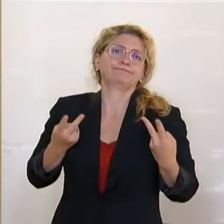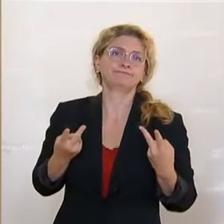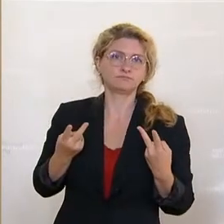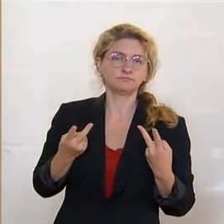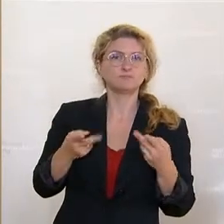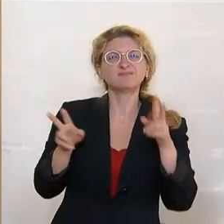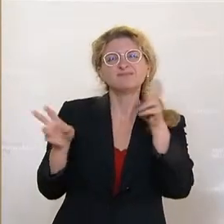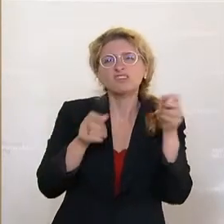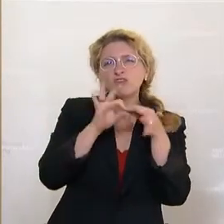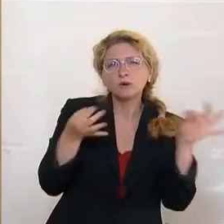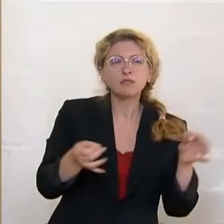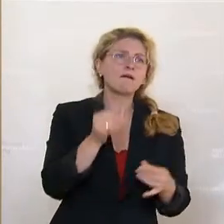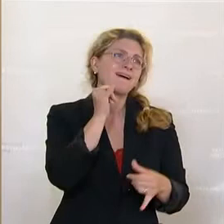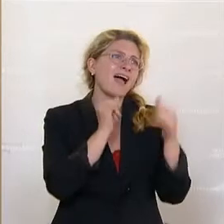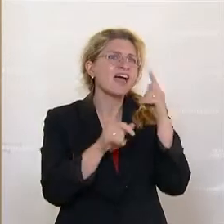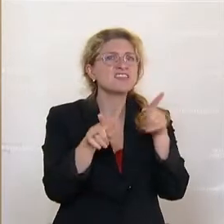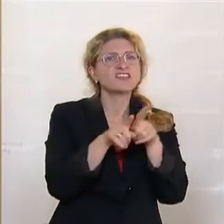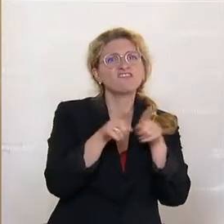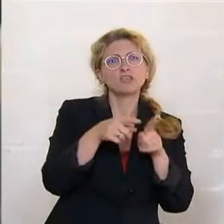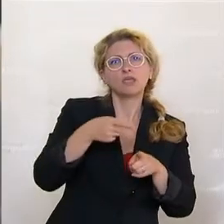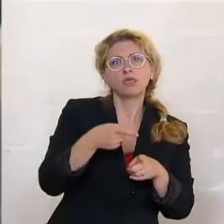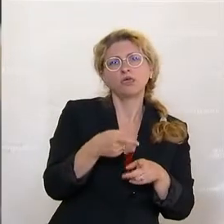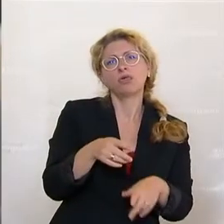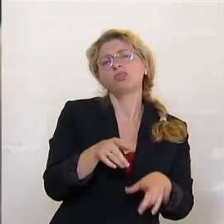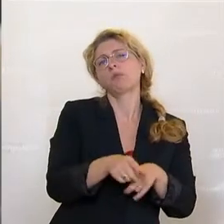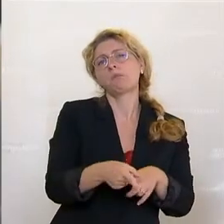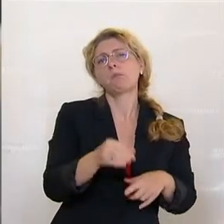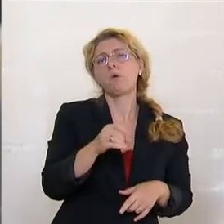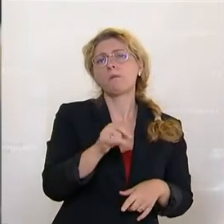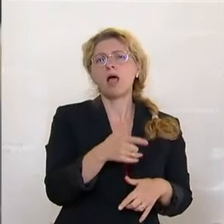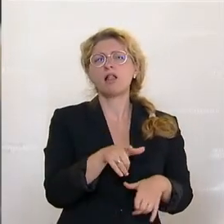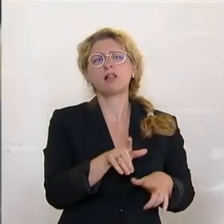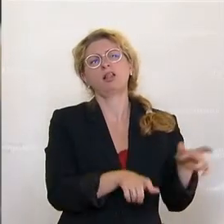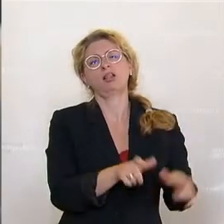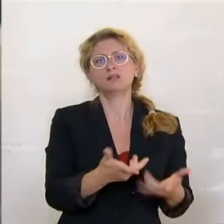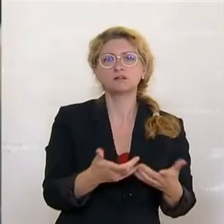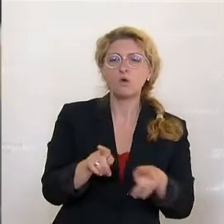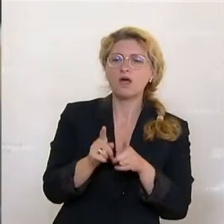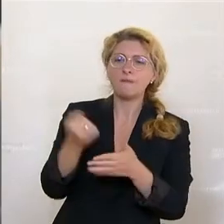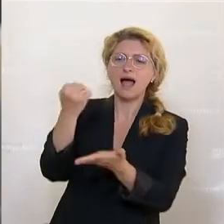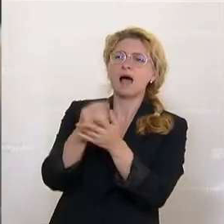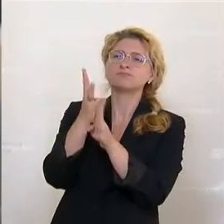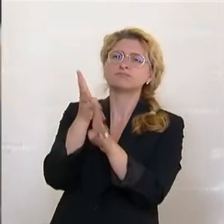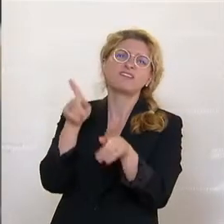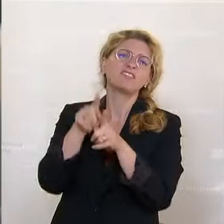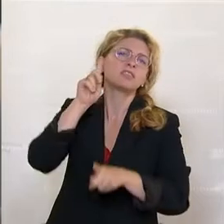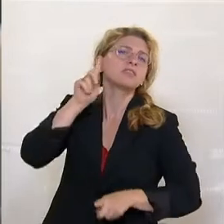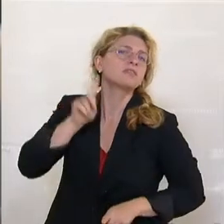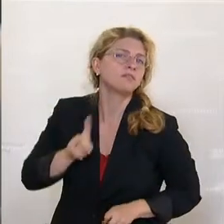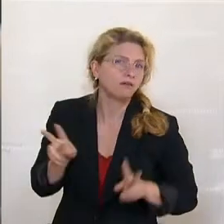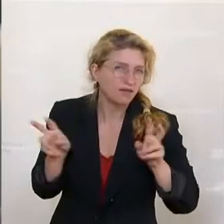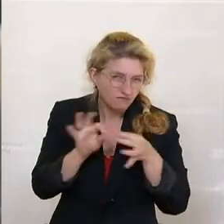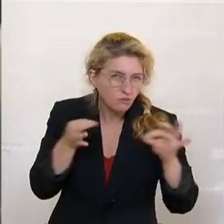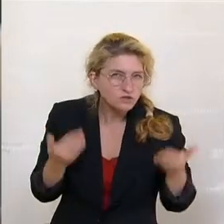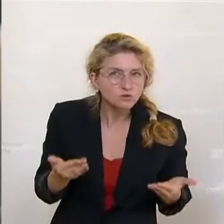Pöbel, sich wie die Tiere anstellen müssen am Amt, das sind alle anderen, Sie nicht. Die türkise Klick steht über den